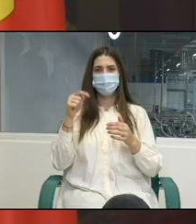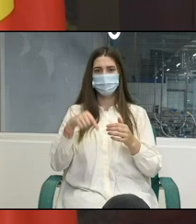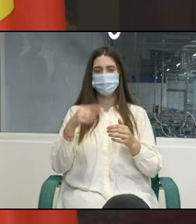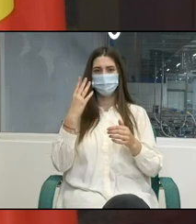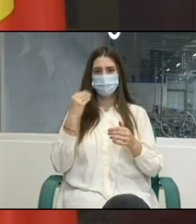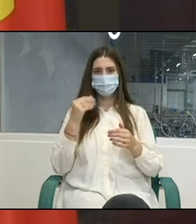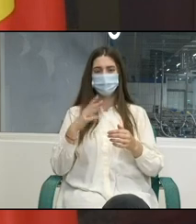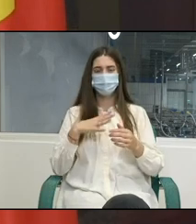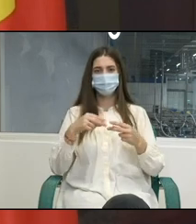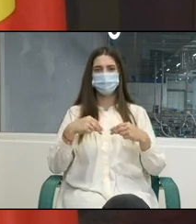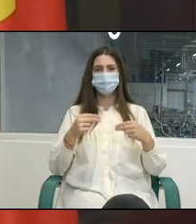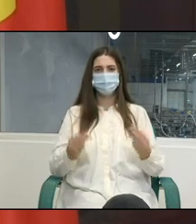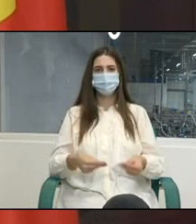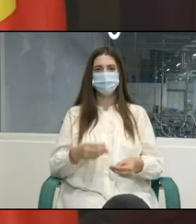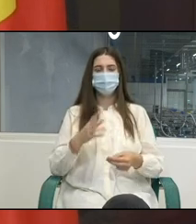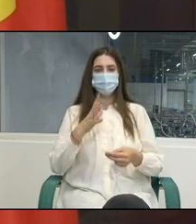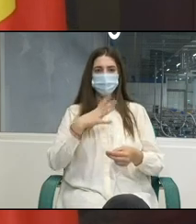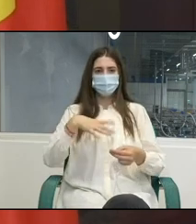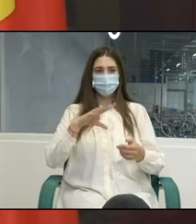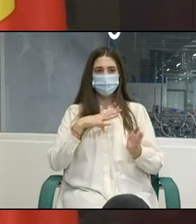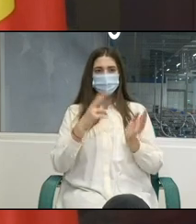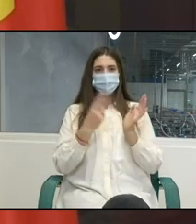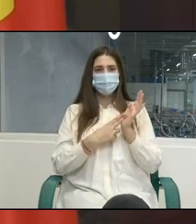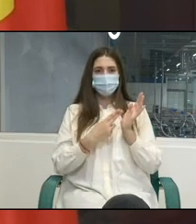și a fost cu toții martării la